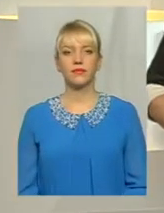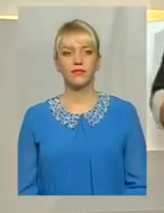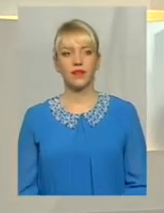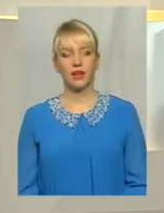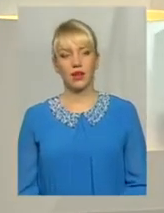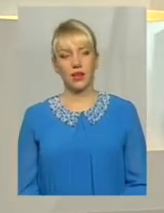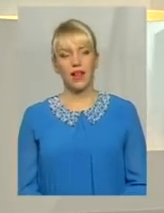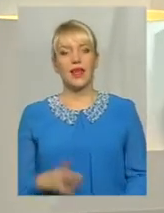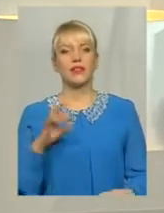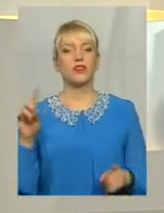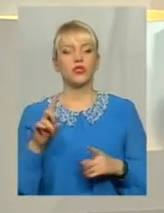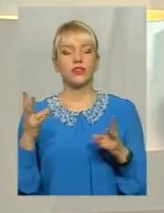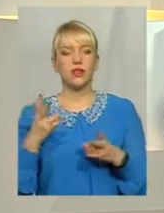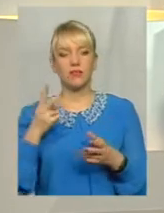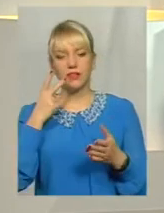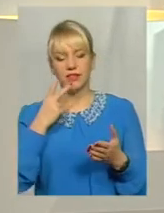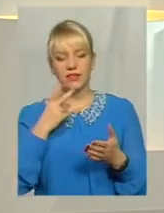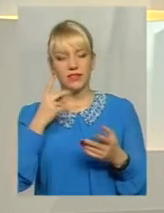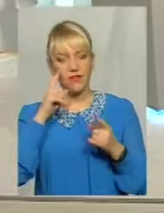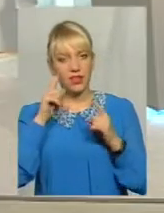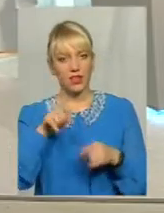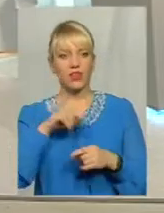Власне, на що треба звертати увагу?